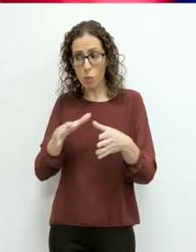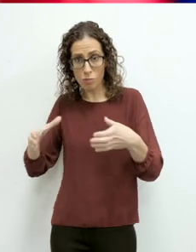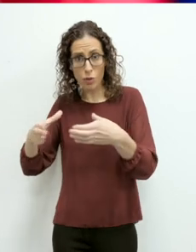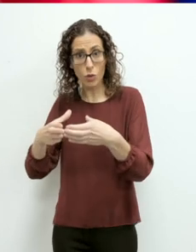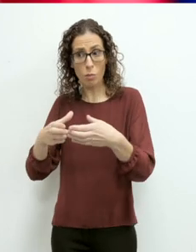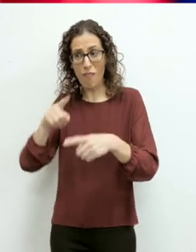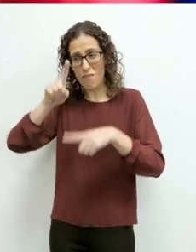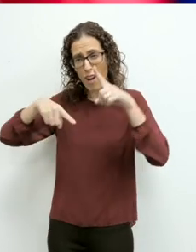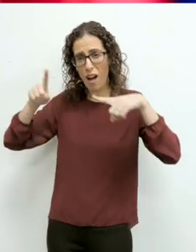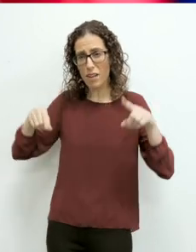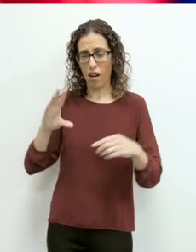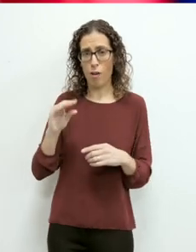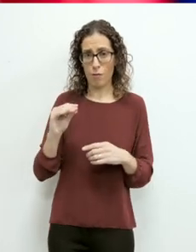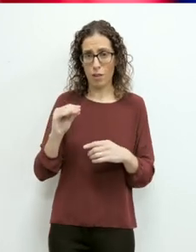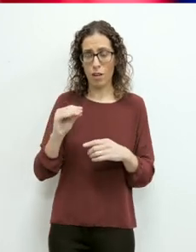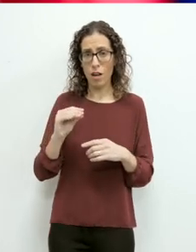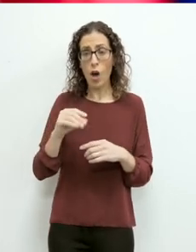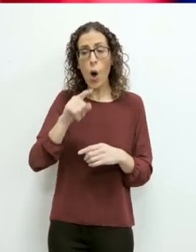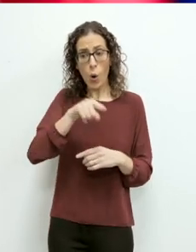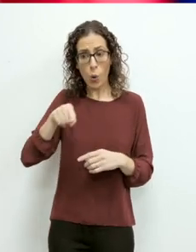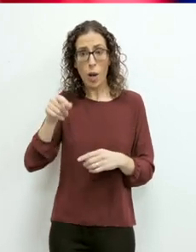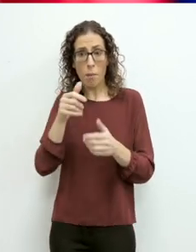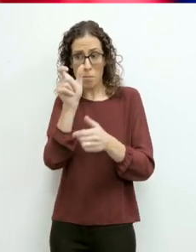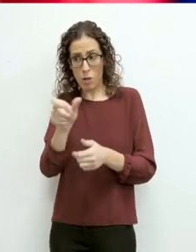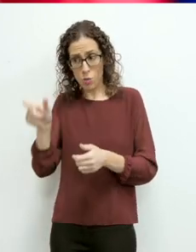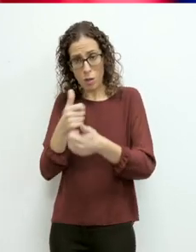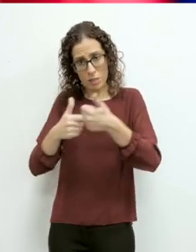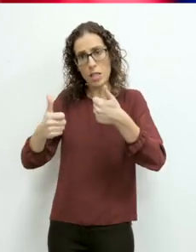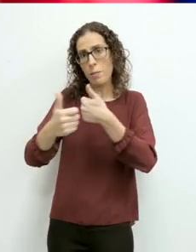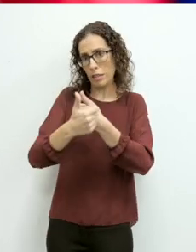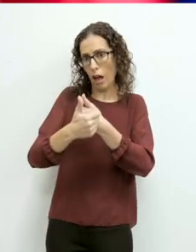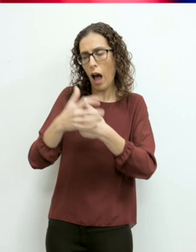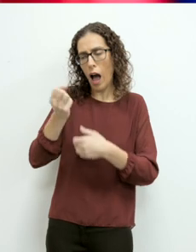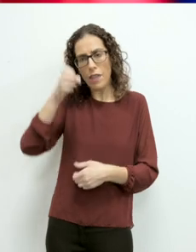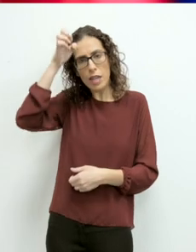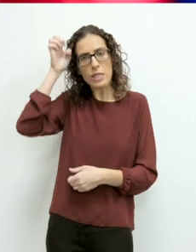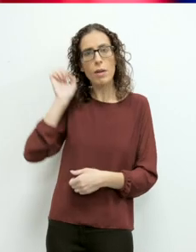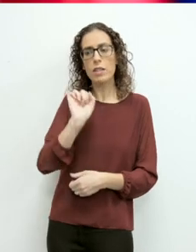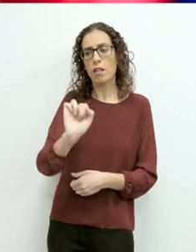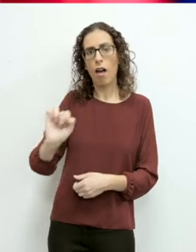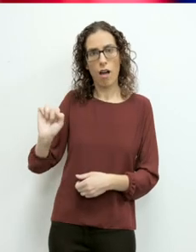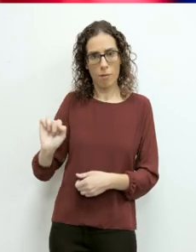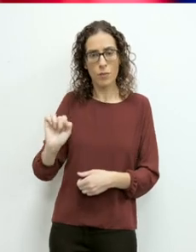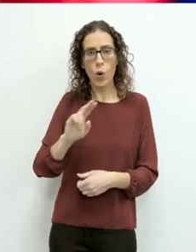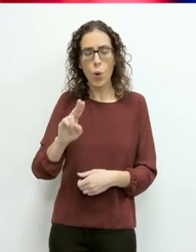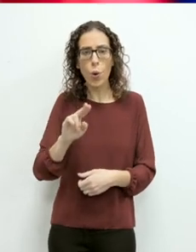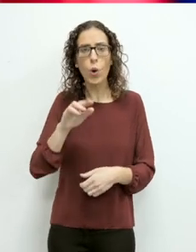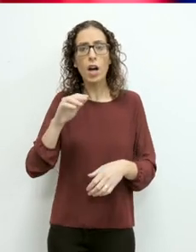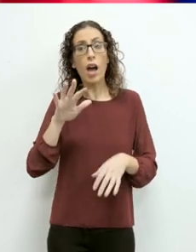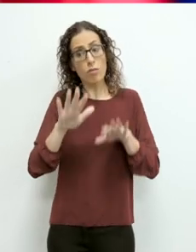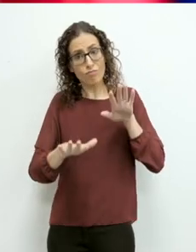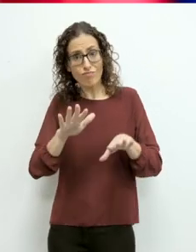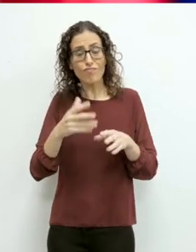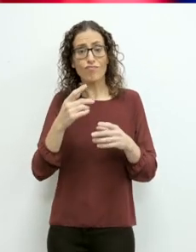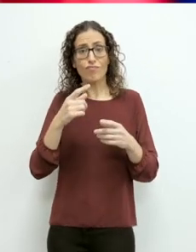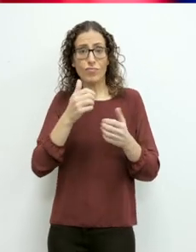varjata ħafna. Minbarra li kul-persona b'dizabilita għanda l-storja ta-għajjita. Uwem numruz gbir